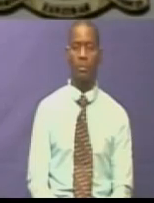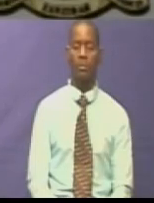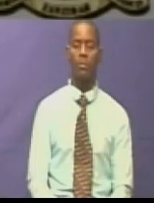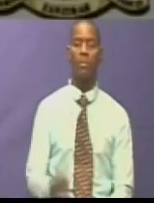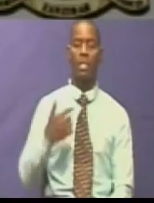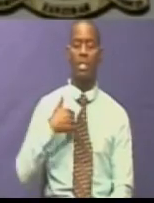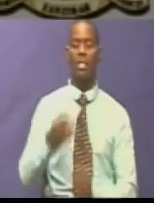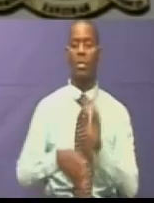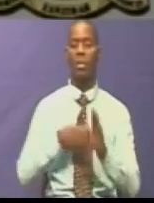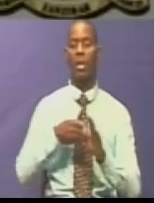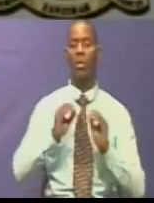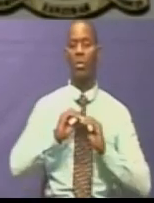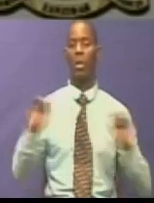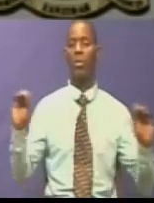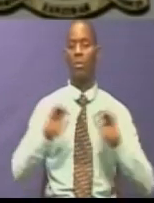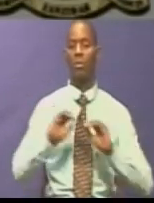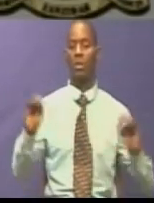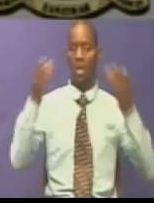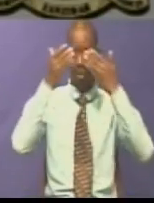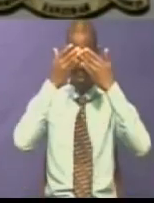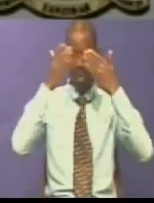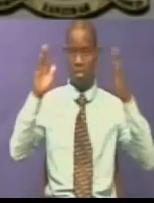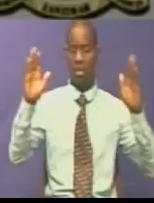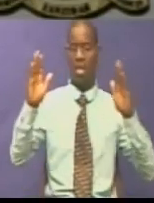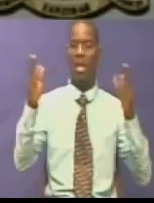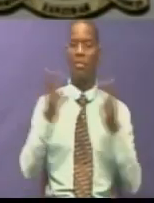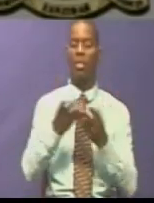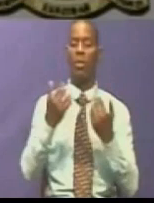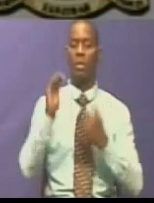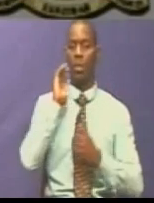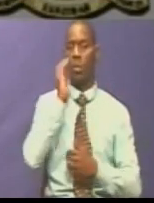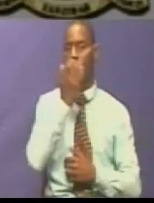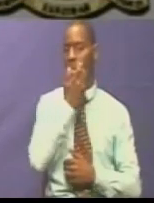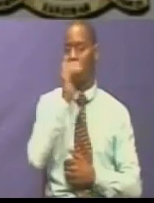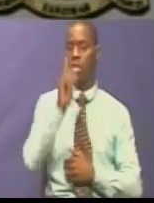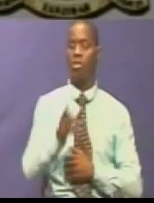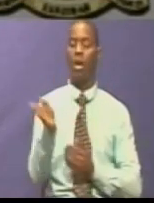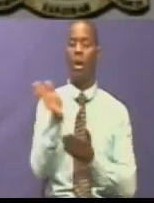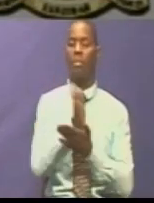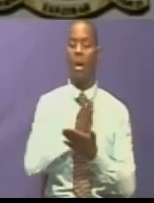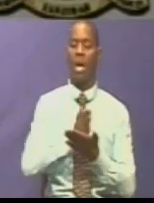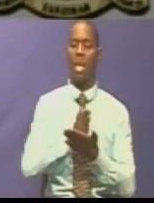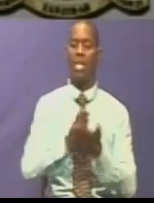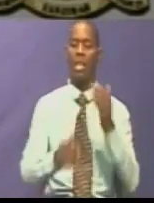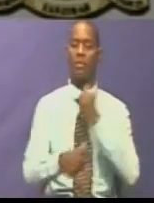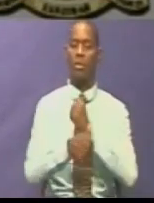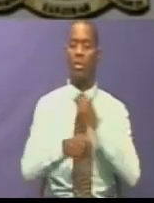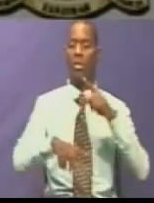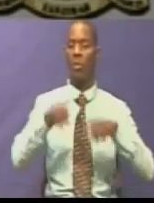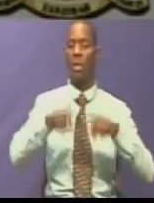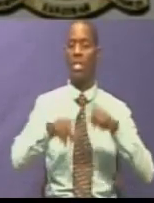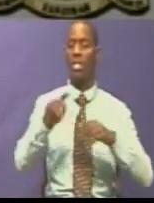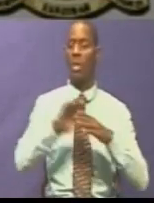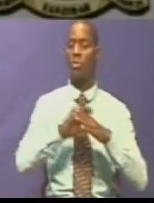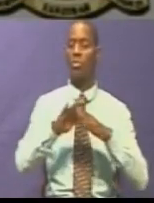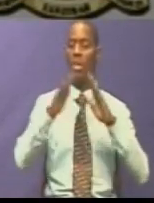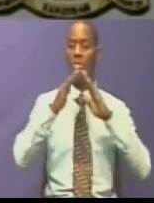nyumba